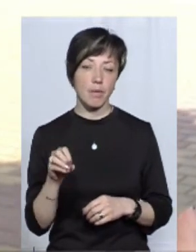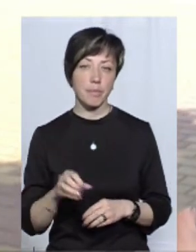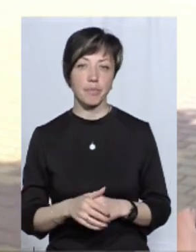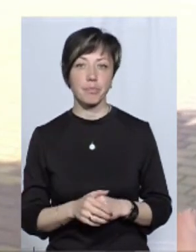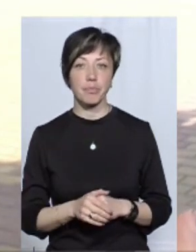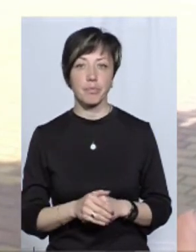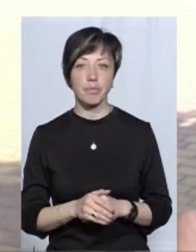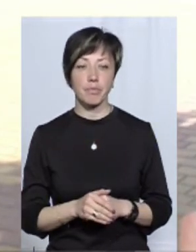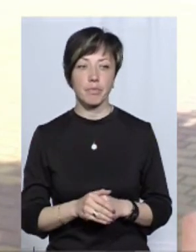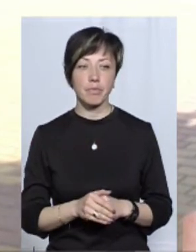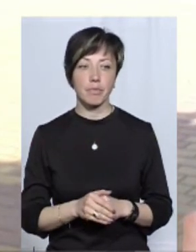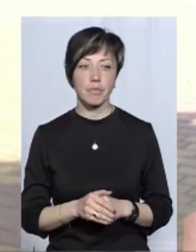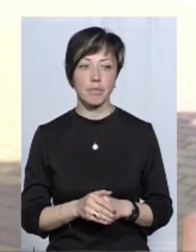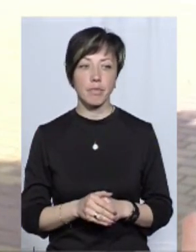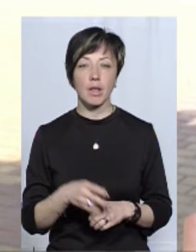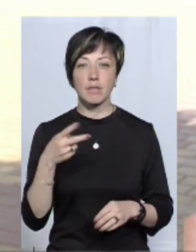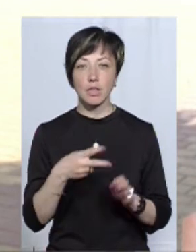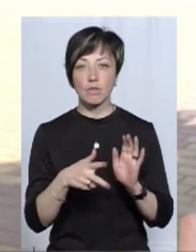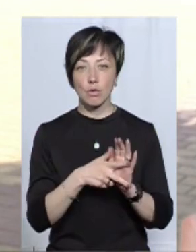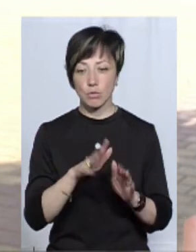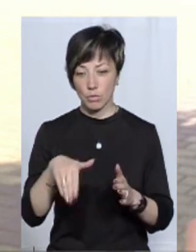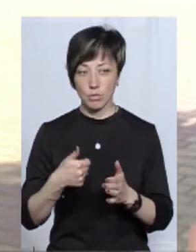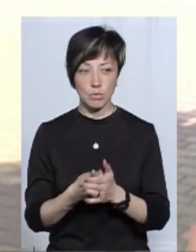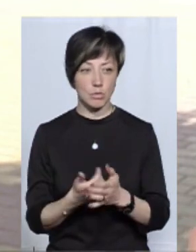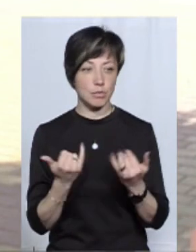вона в нього з 2008 року.